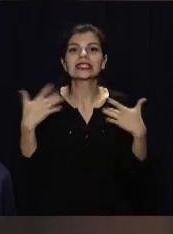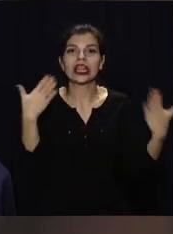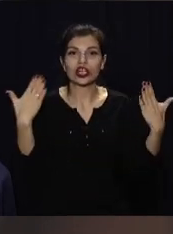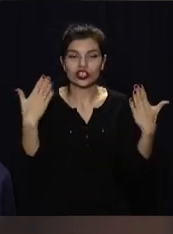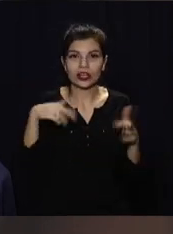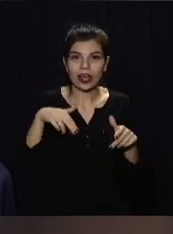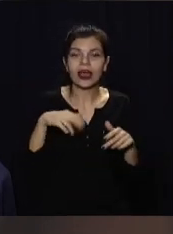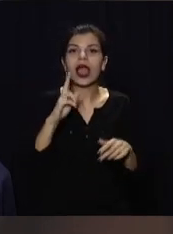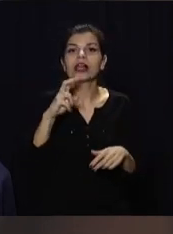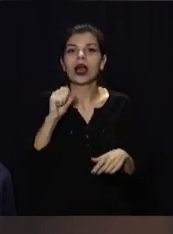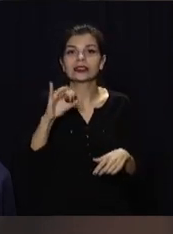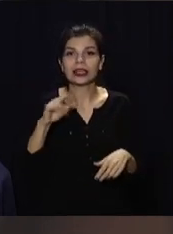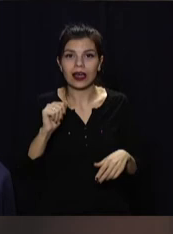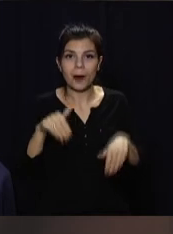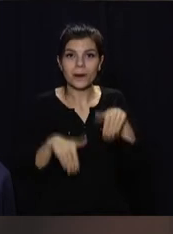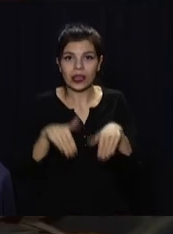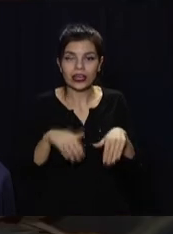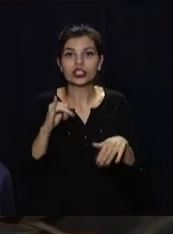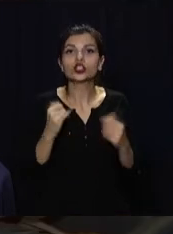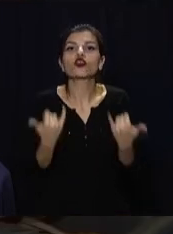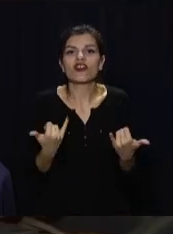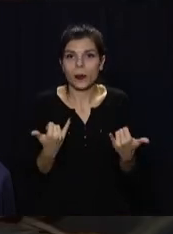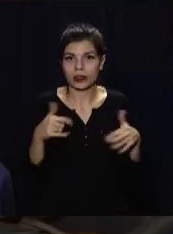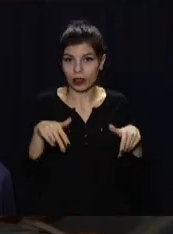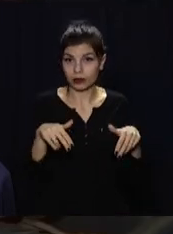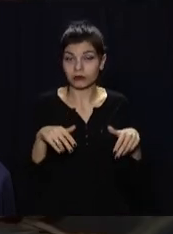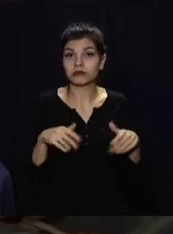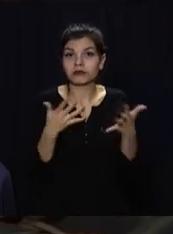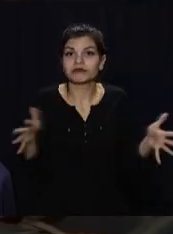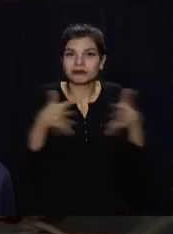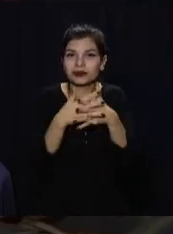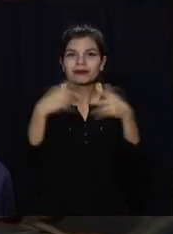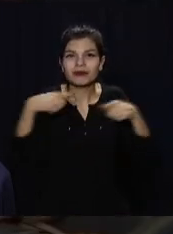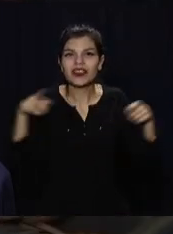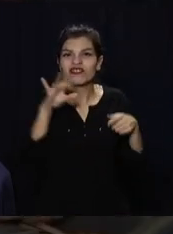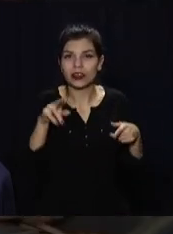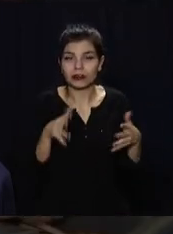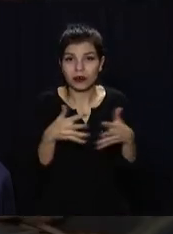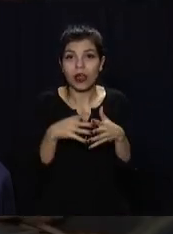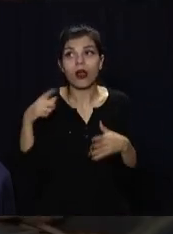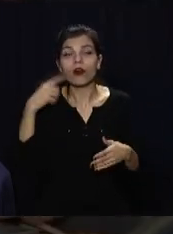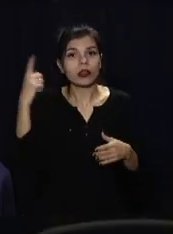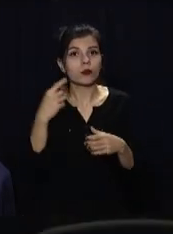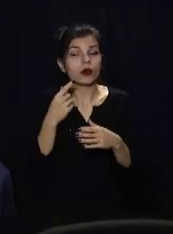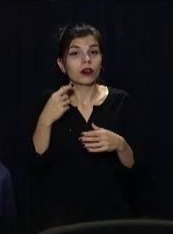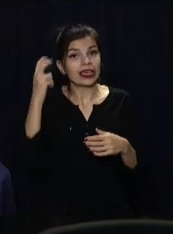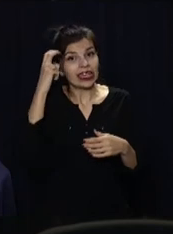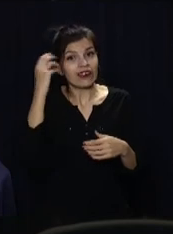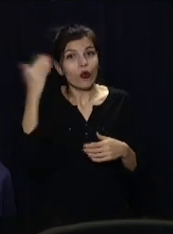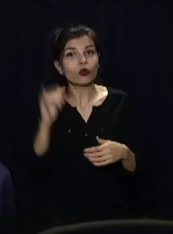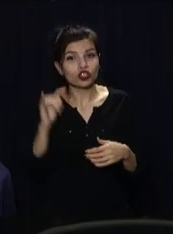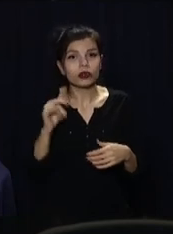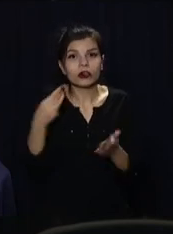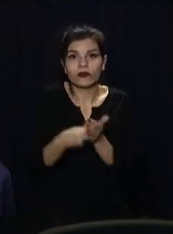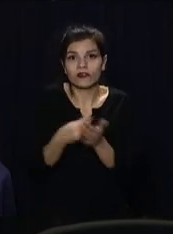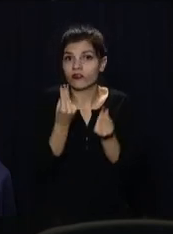класичний балет, і сучасний танець. Київське державне хореографічне училище потерпає від недофінансування. А значить, його не